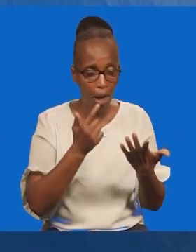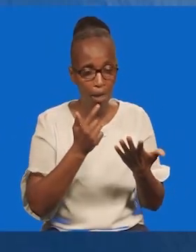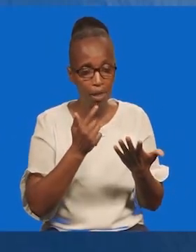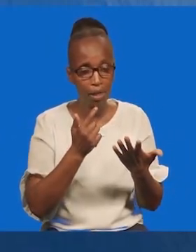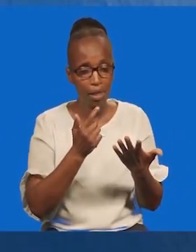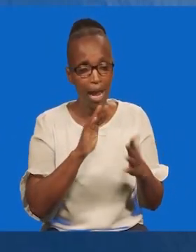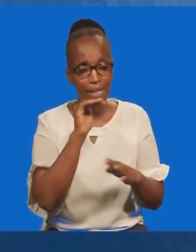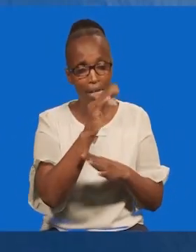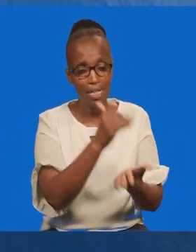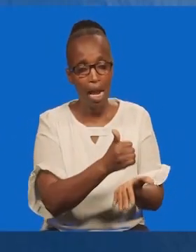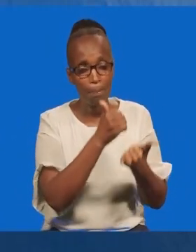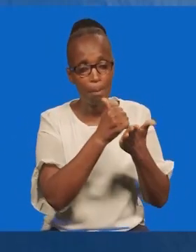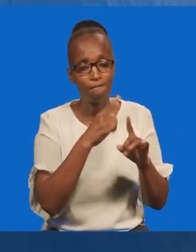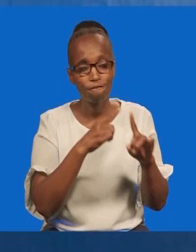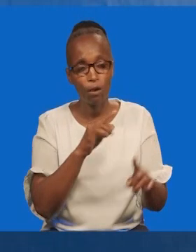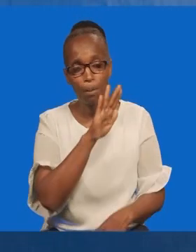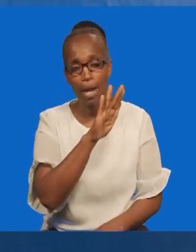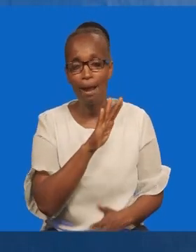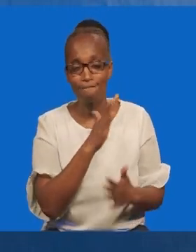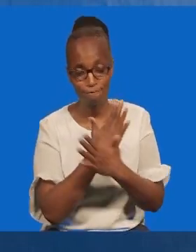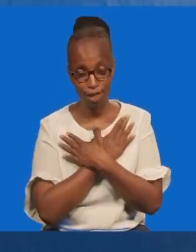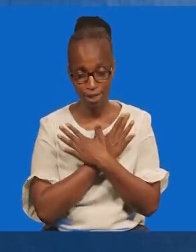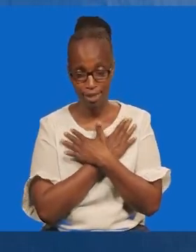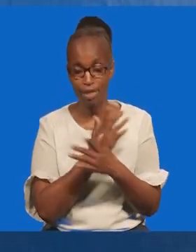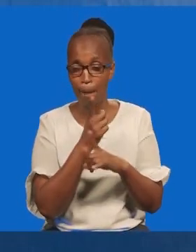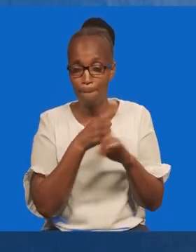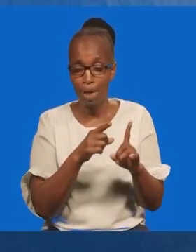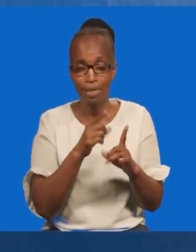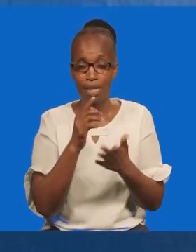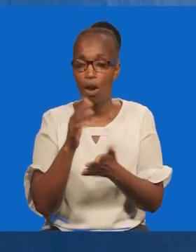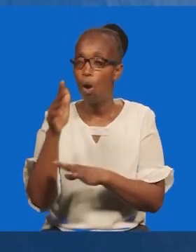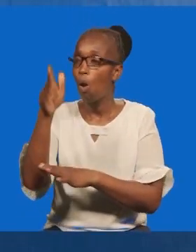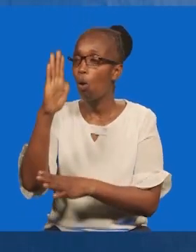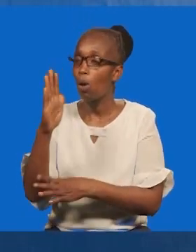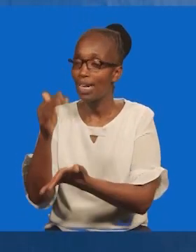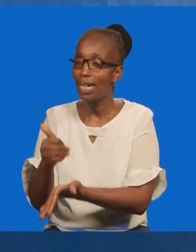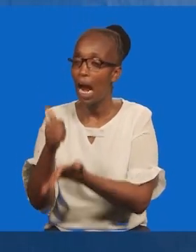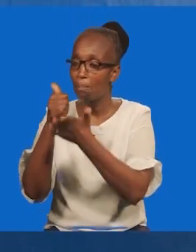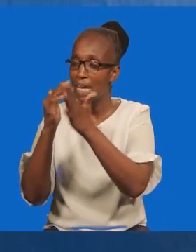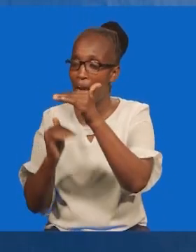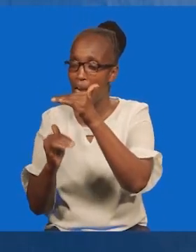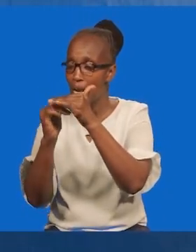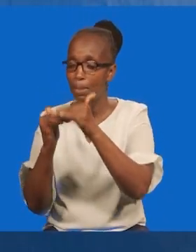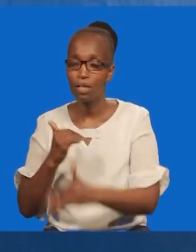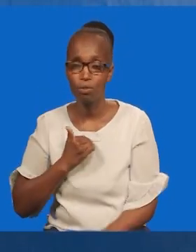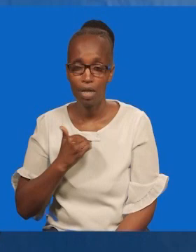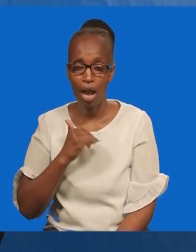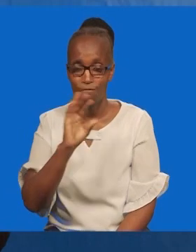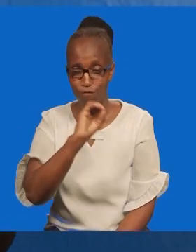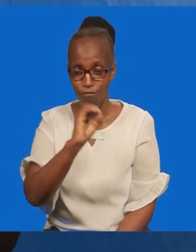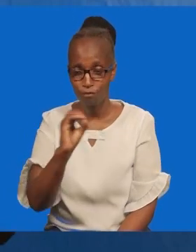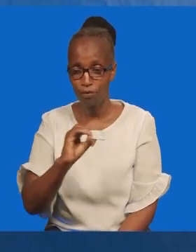sababu wanadamu anata kusaidia katika kwa wangu fulani. Lakina ya mungu. Kusaidizi wake. Aula kepimo.